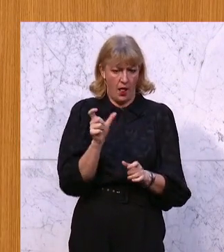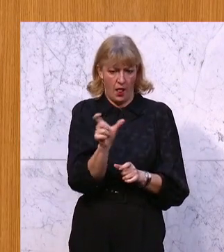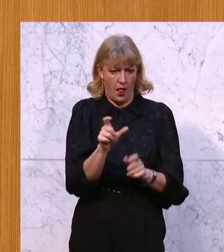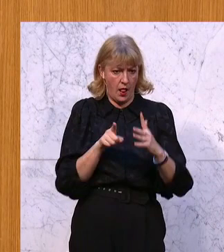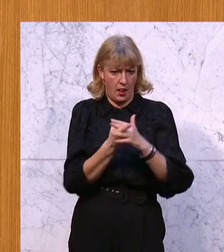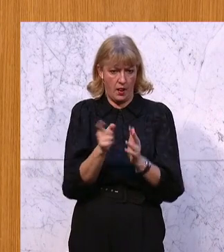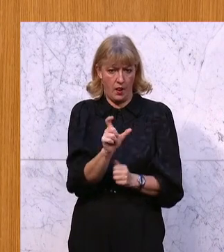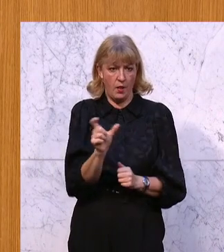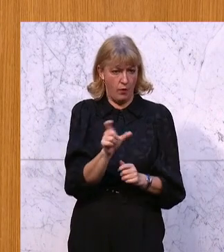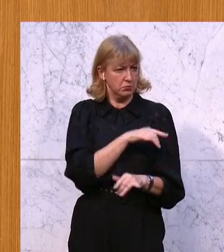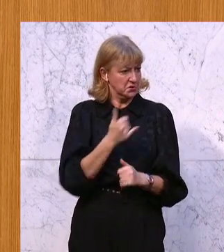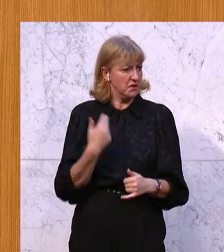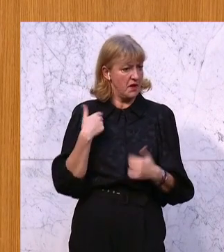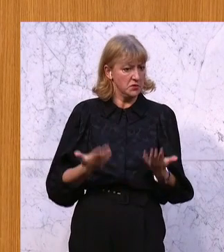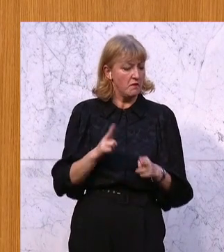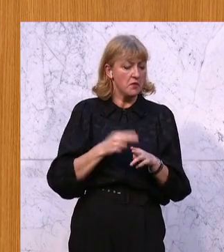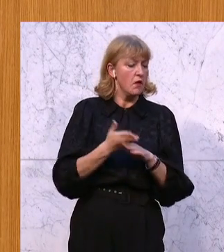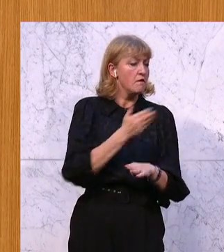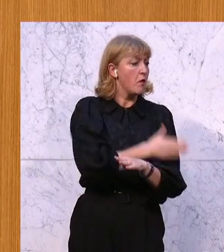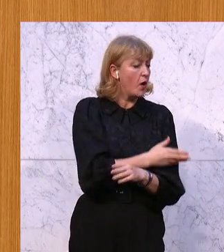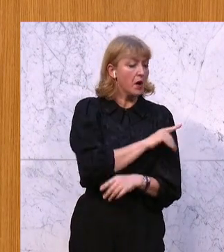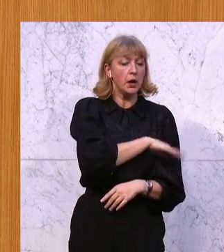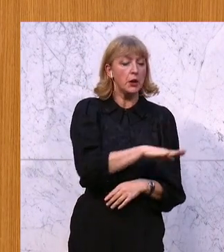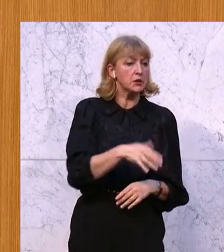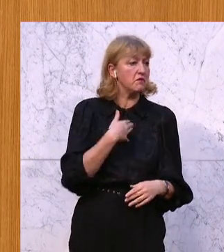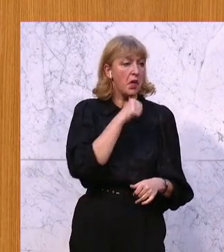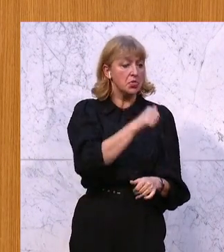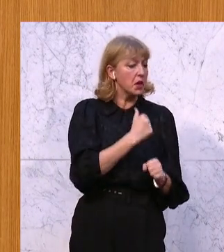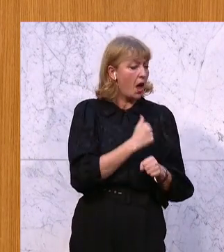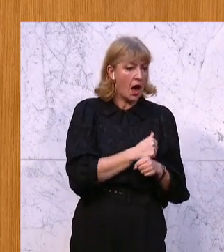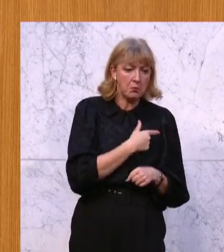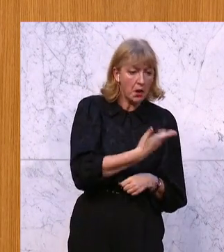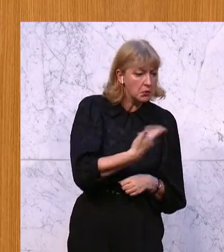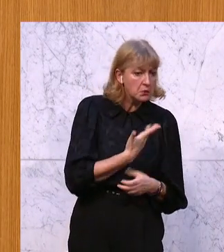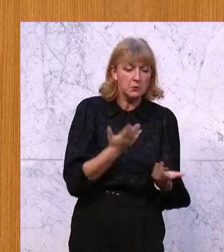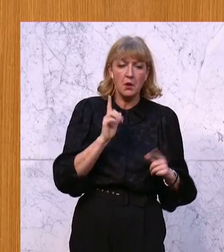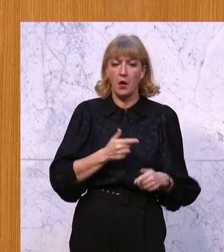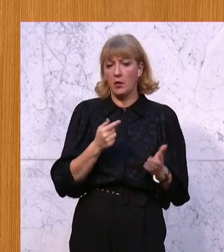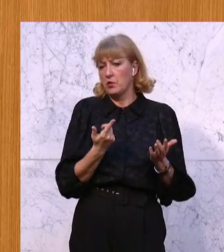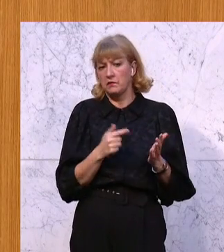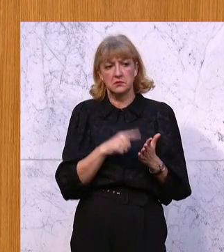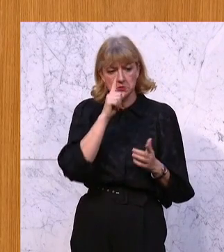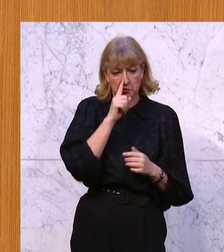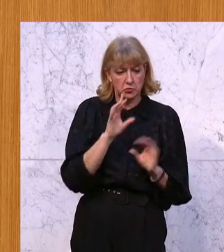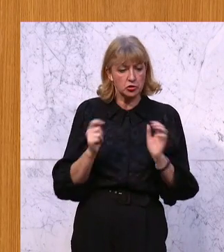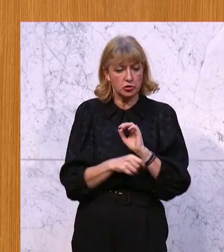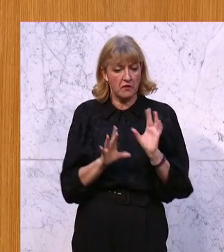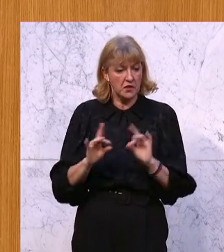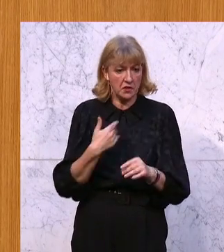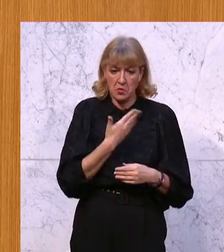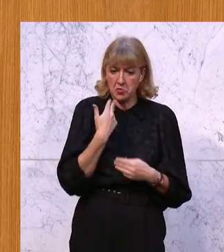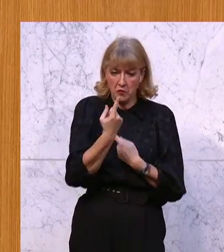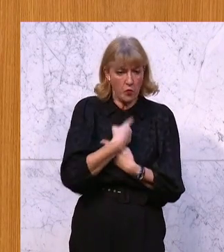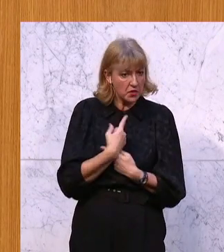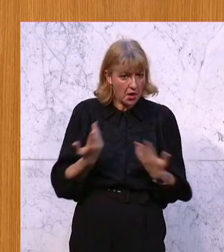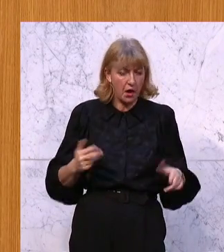bisher war es so, wenn man vorher nicht mit den Kindern gearbeitet hat und als Sexualstraftäter verurteilt wurde,